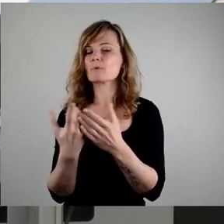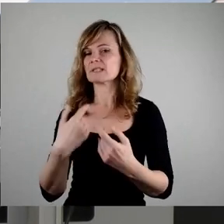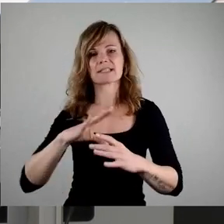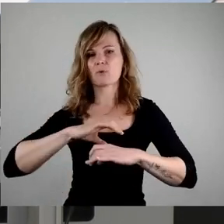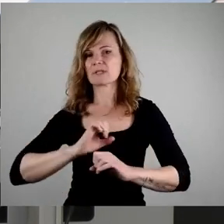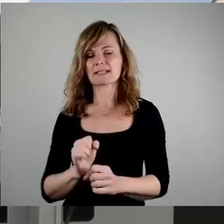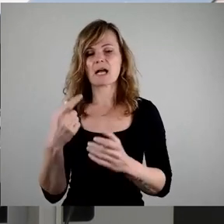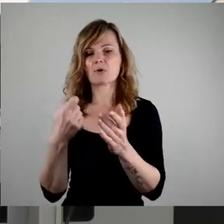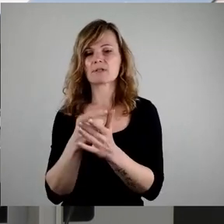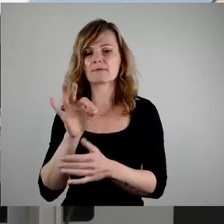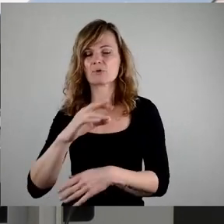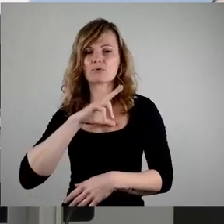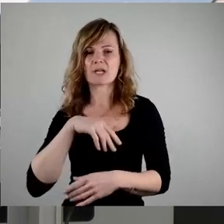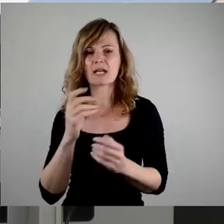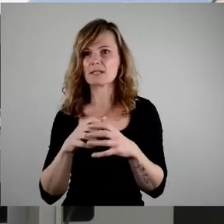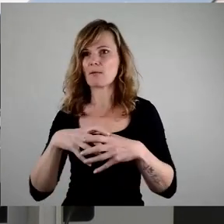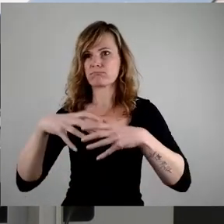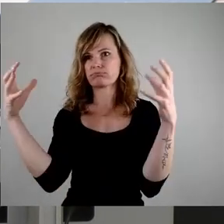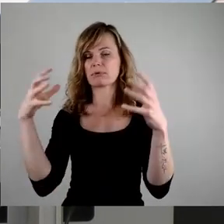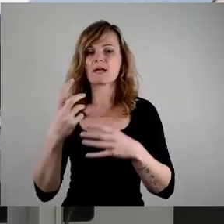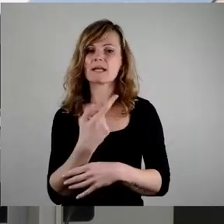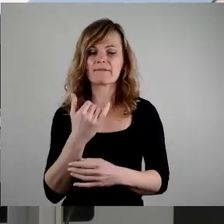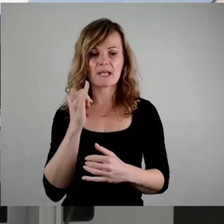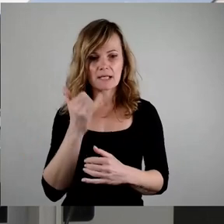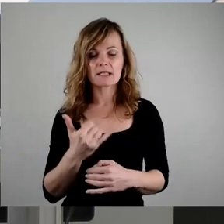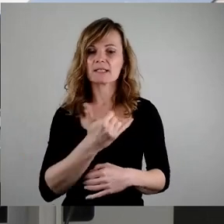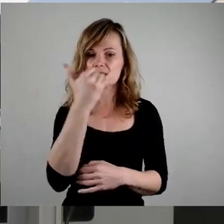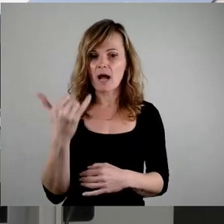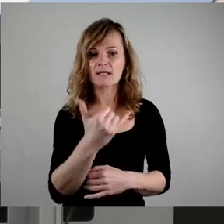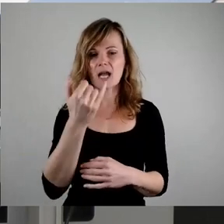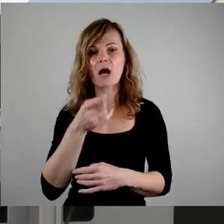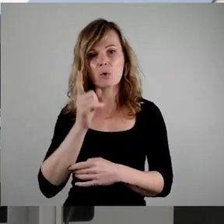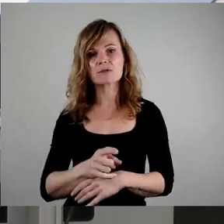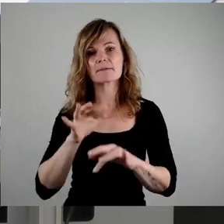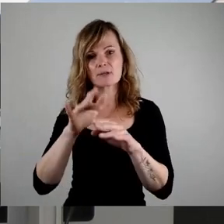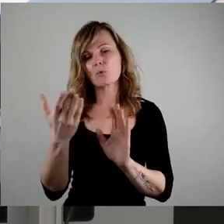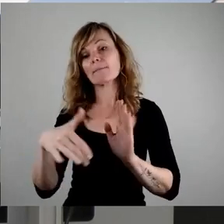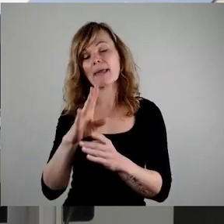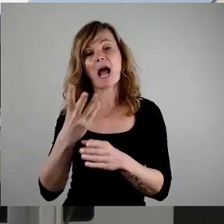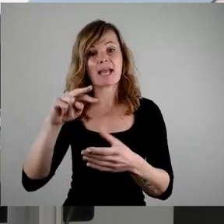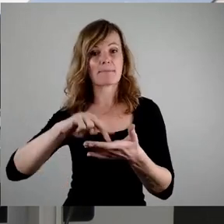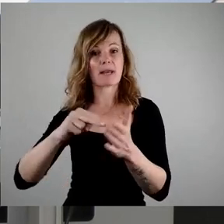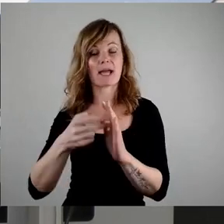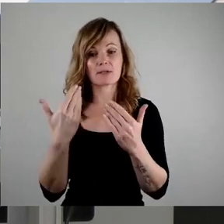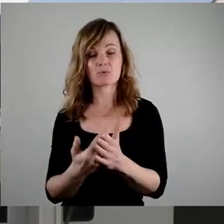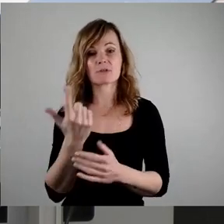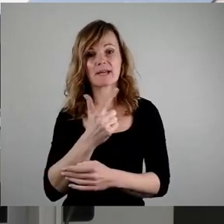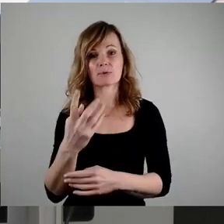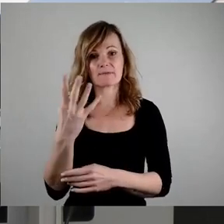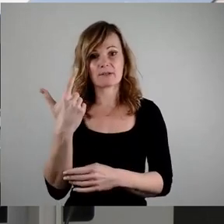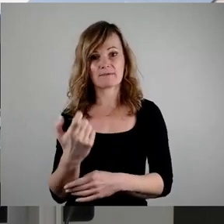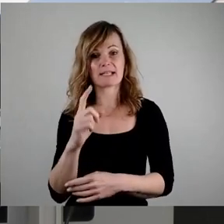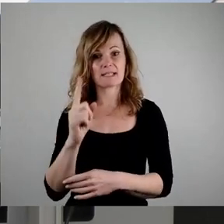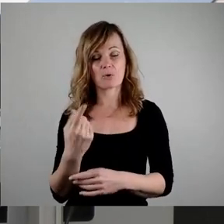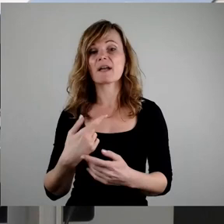Kosten für Soziales explodieren. Wir müssen Jahr für Jahr 100 Millionen Euro mehr einplanen, so auch 2024. Die